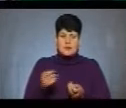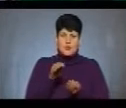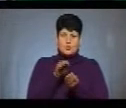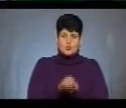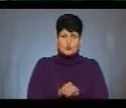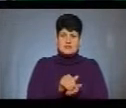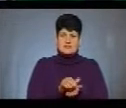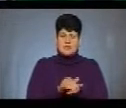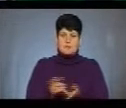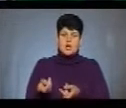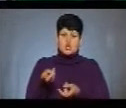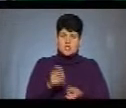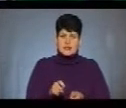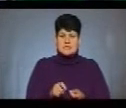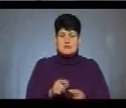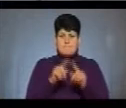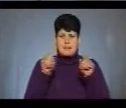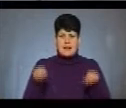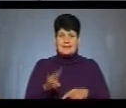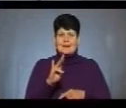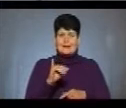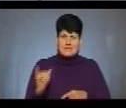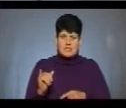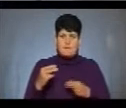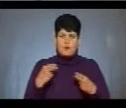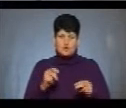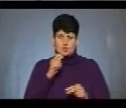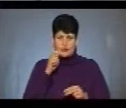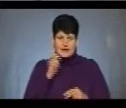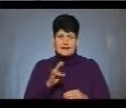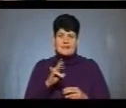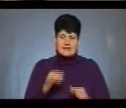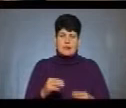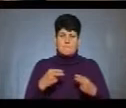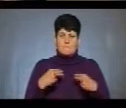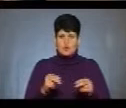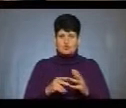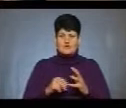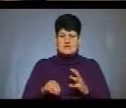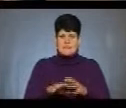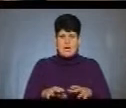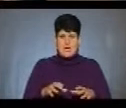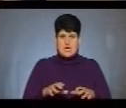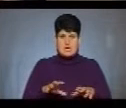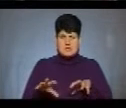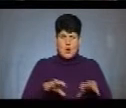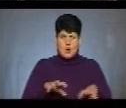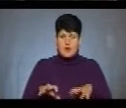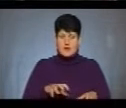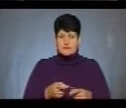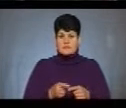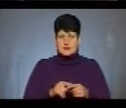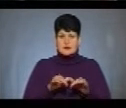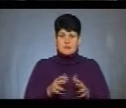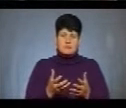свинею, прийшли з плакатами «Ні продажу України, ні продажу землі олігархам». Загалом участь в акції тоді взяли близько 5 тисяч людей.